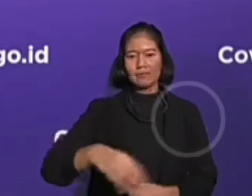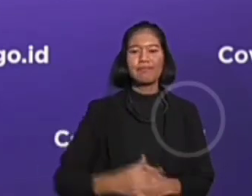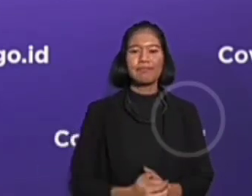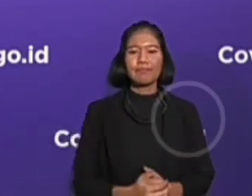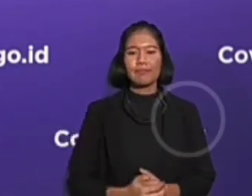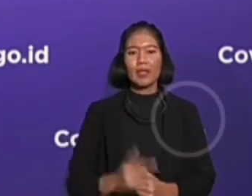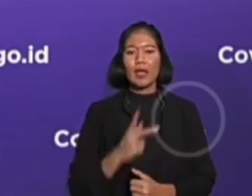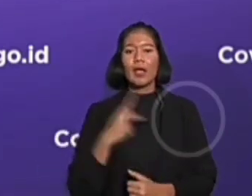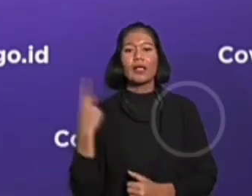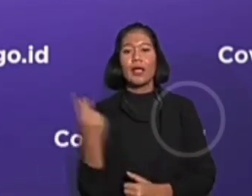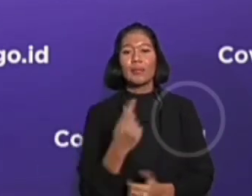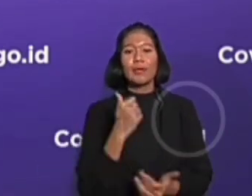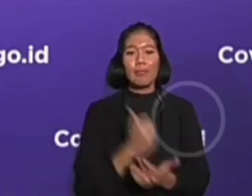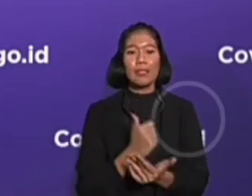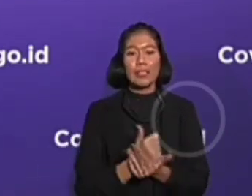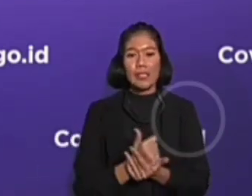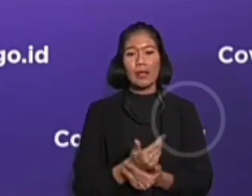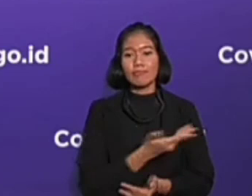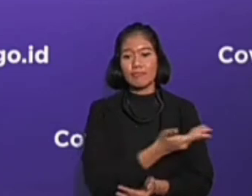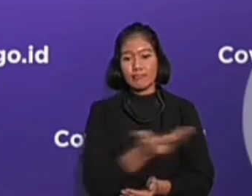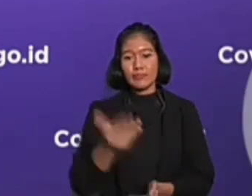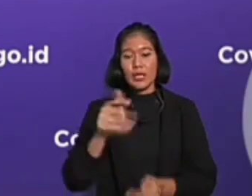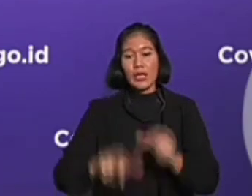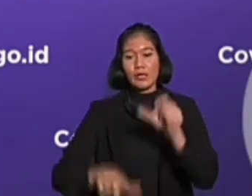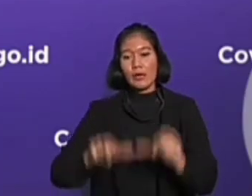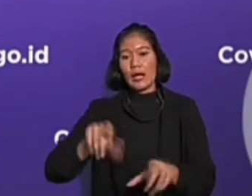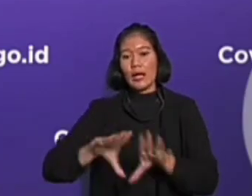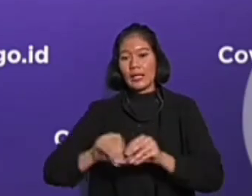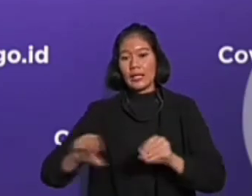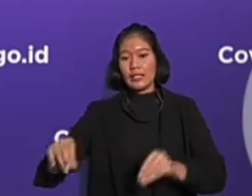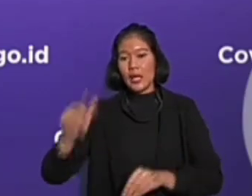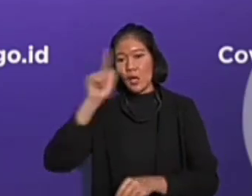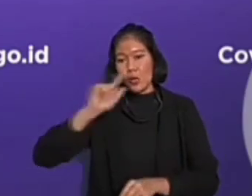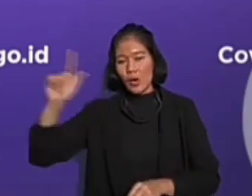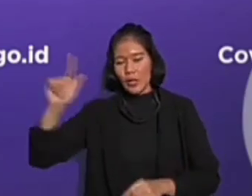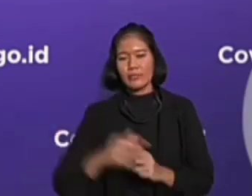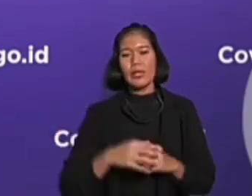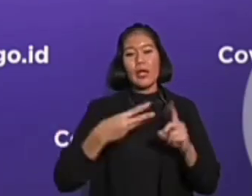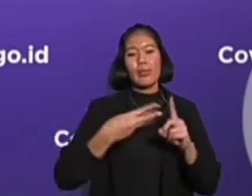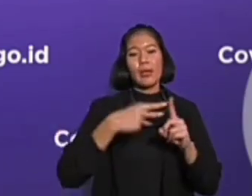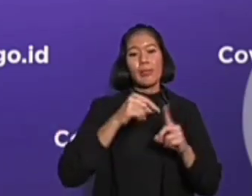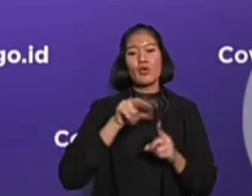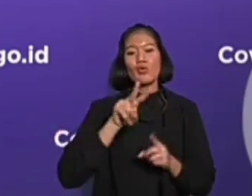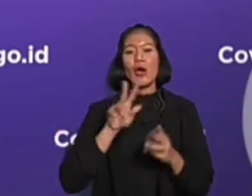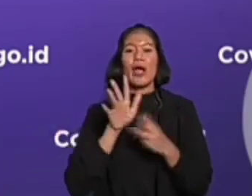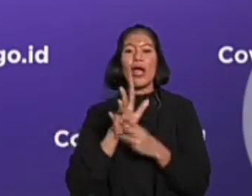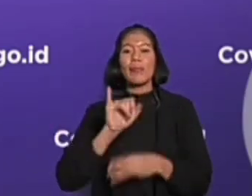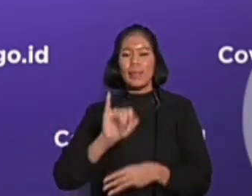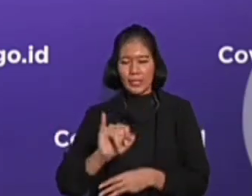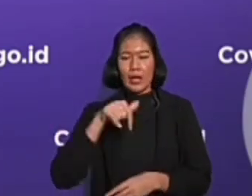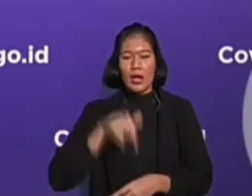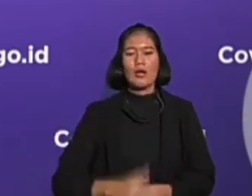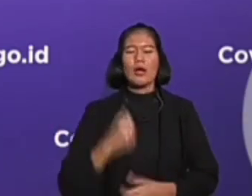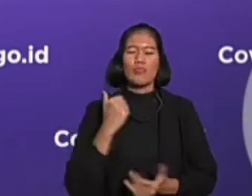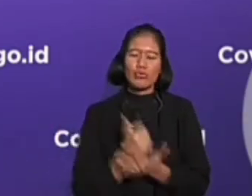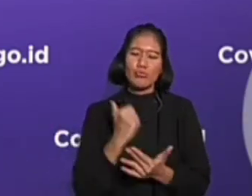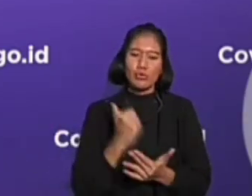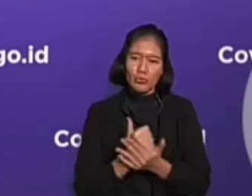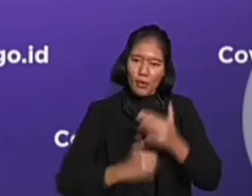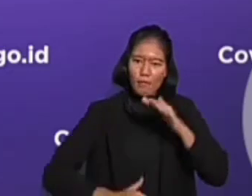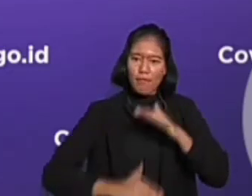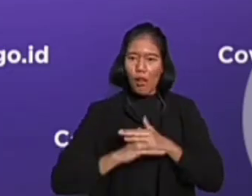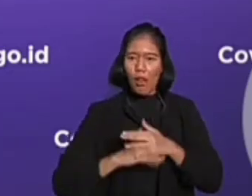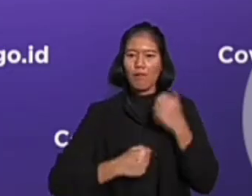Kami pastikan di hadapan seluruh pekerja migran Indonesia, BP2MI akan bersungguh-sungguh dan nyata